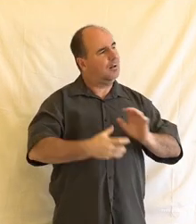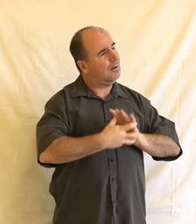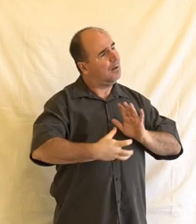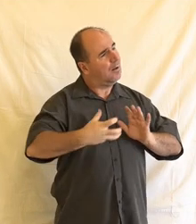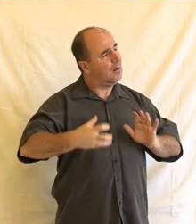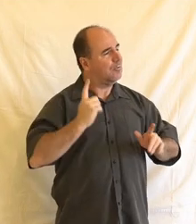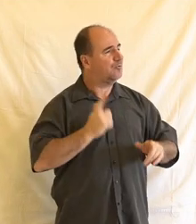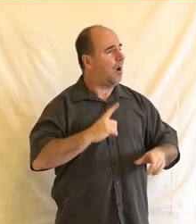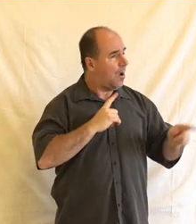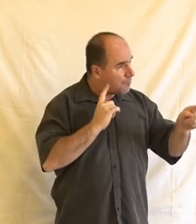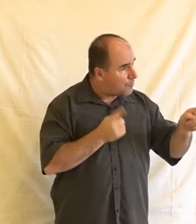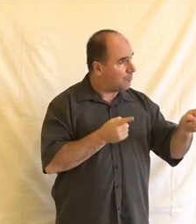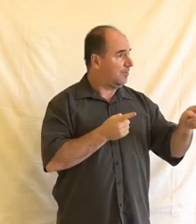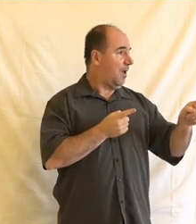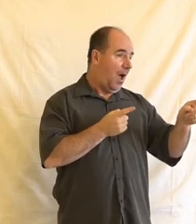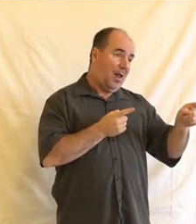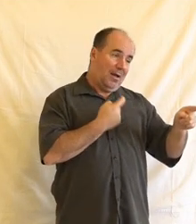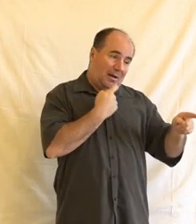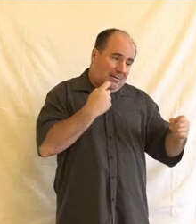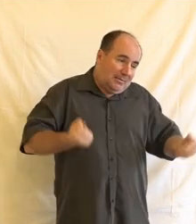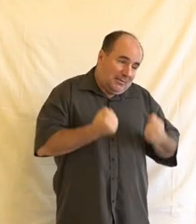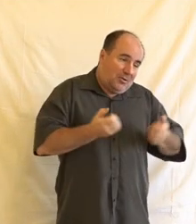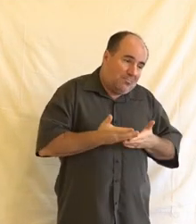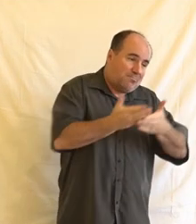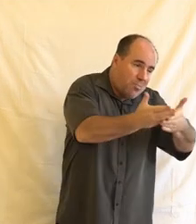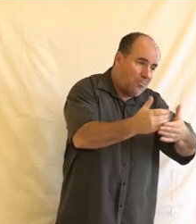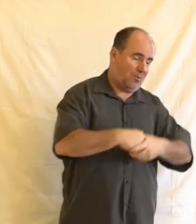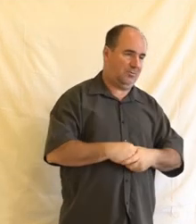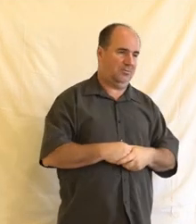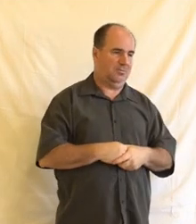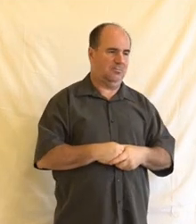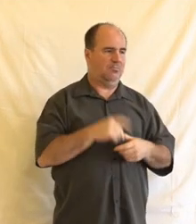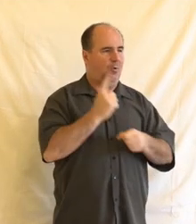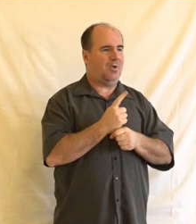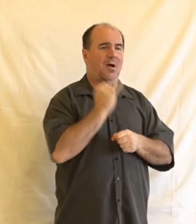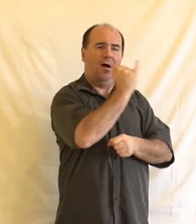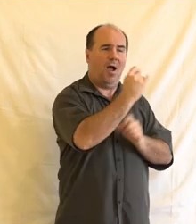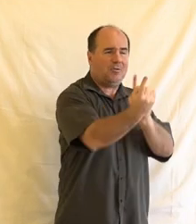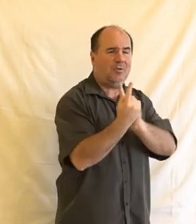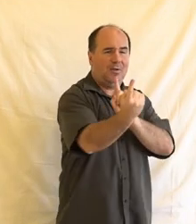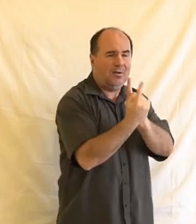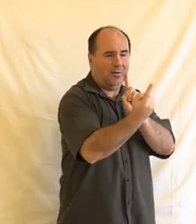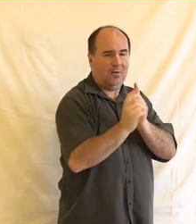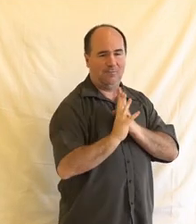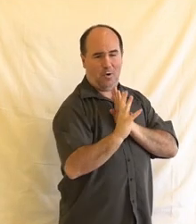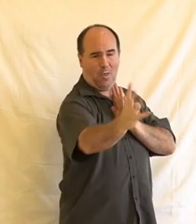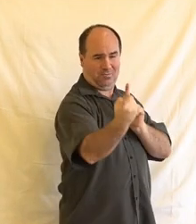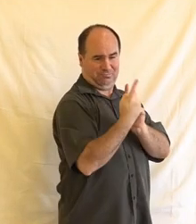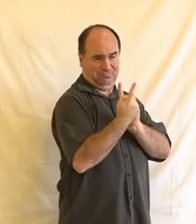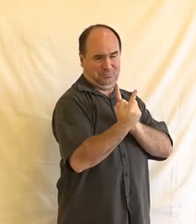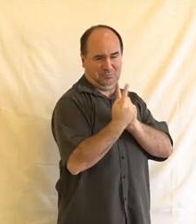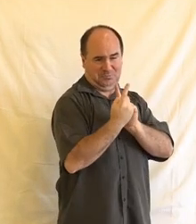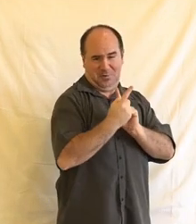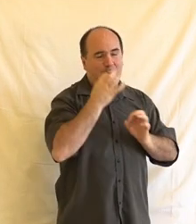zákazníkům chceme pomoc. Jenom narážíme na hranici možného, kde prostě dál už není možný